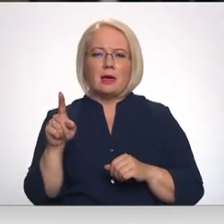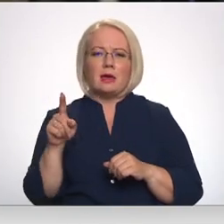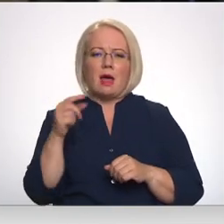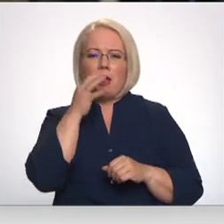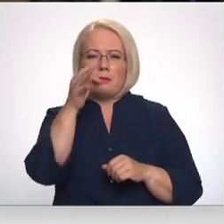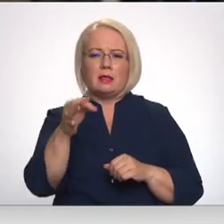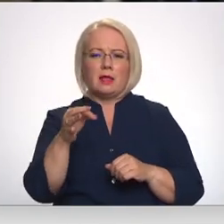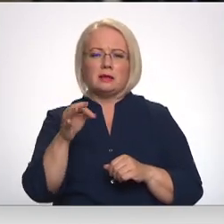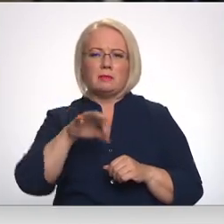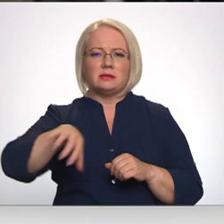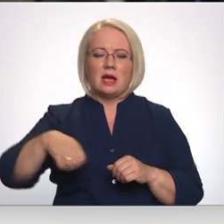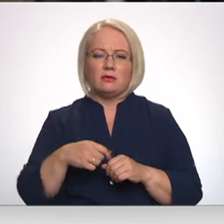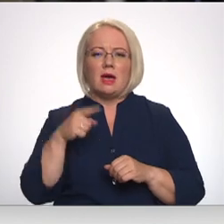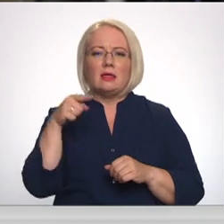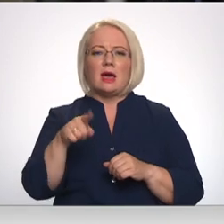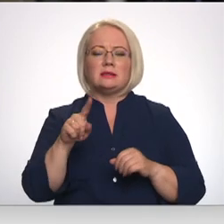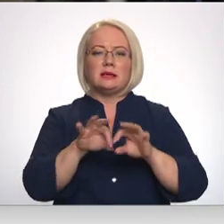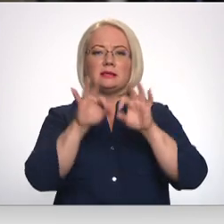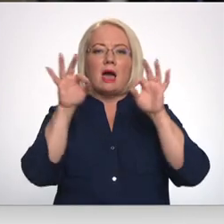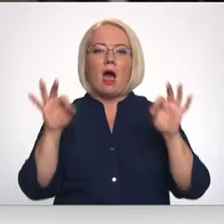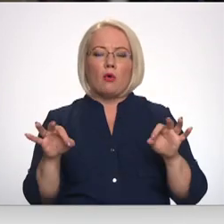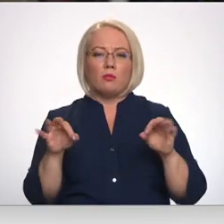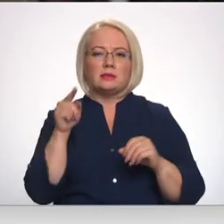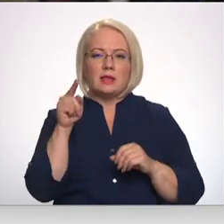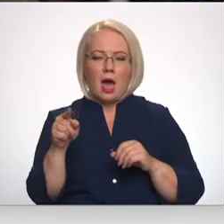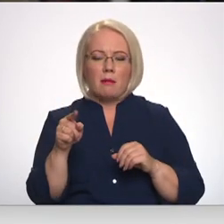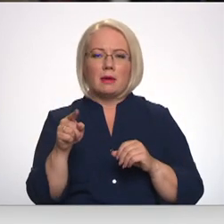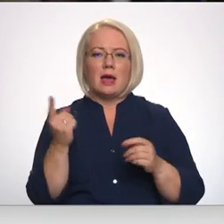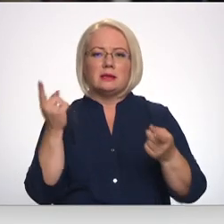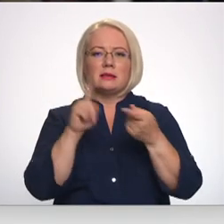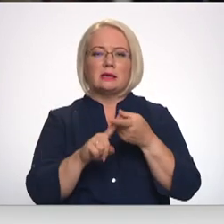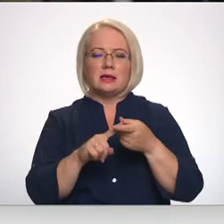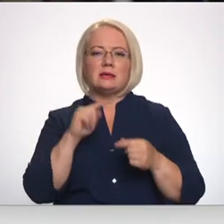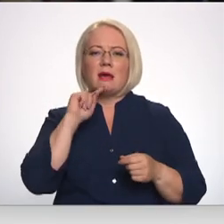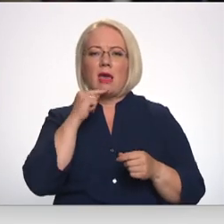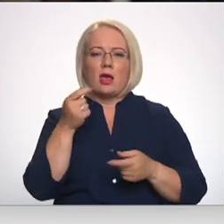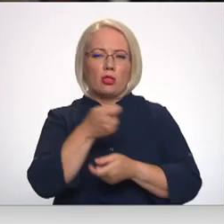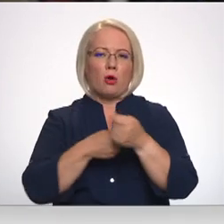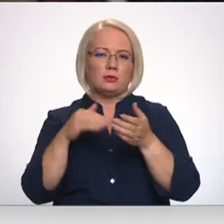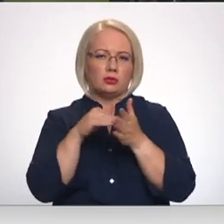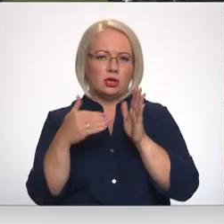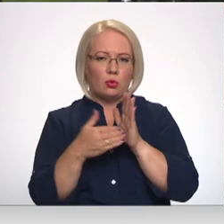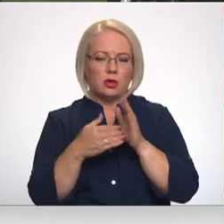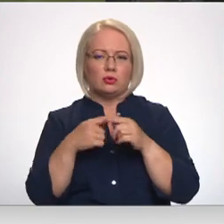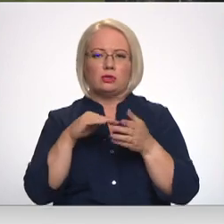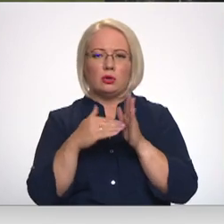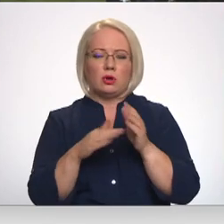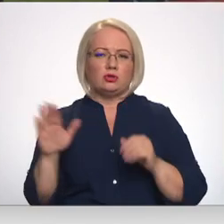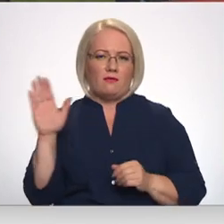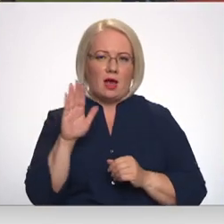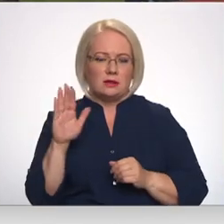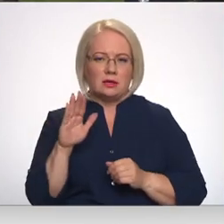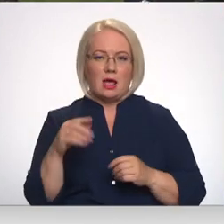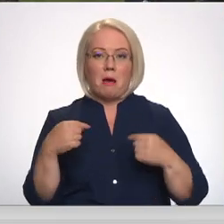Tas ir cākums lavīnai, kas droši vien saistībā ar ekonomisko situāciju un kopumā situāciju valstī. Mani tas tā